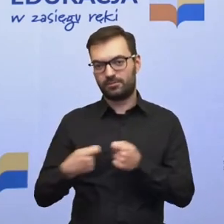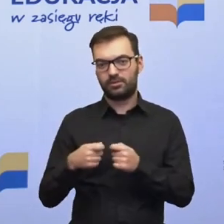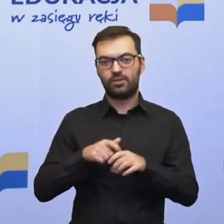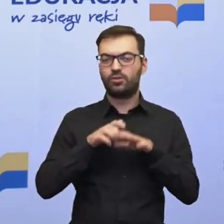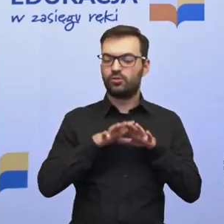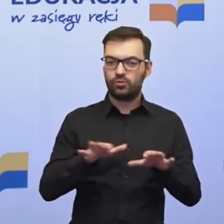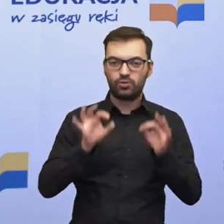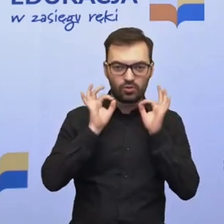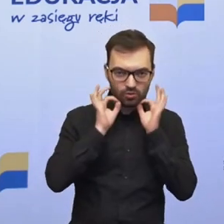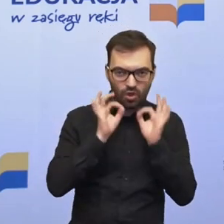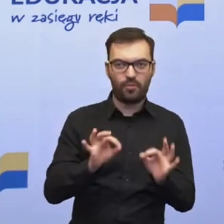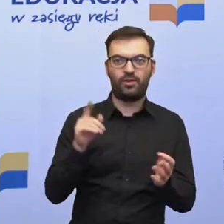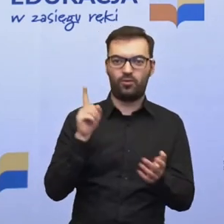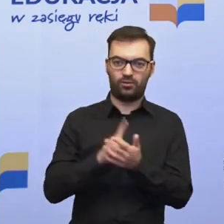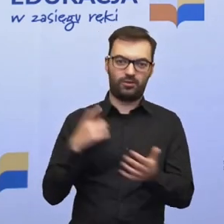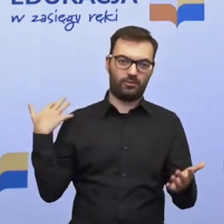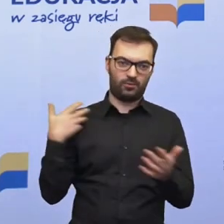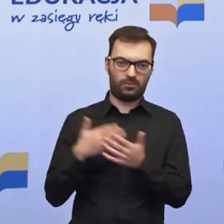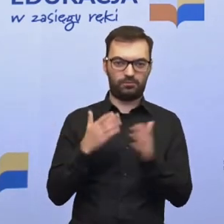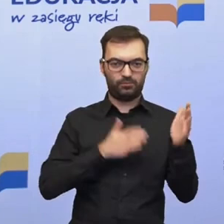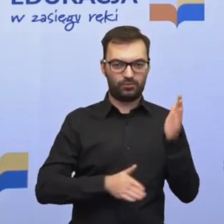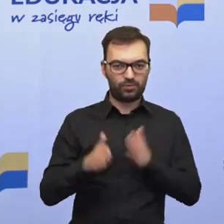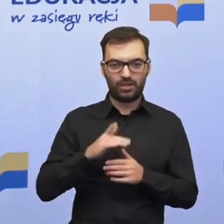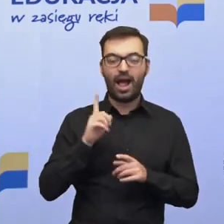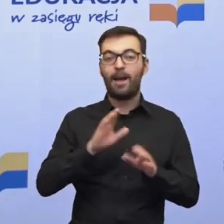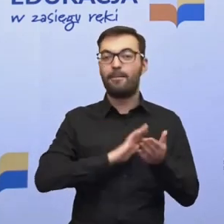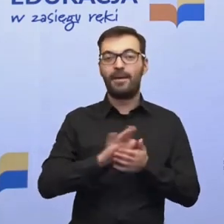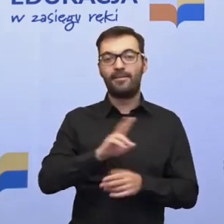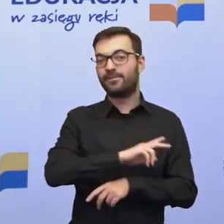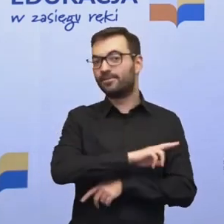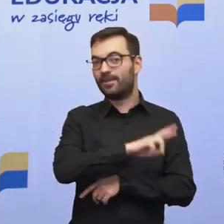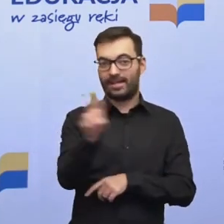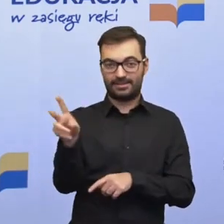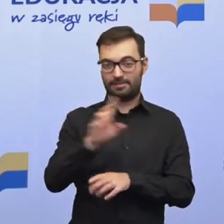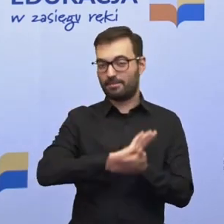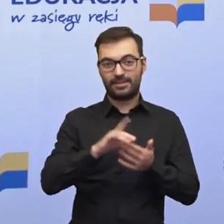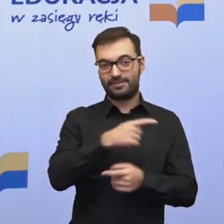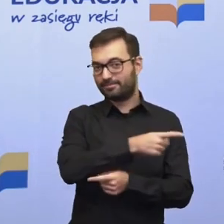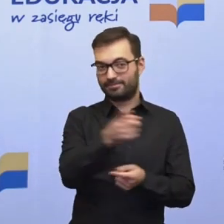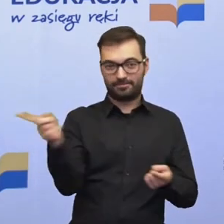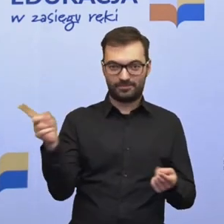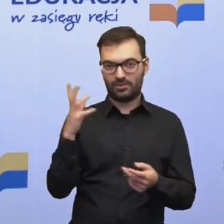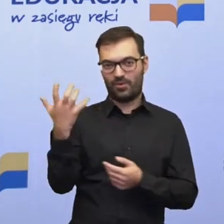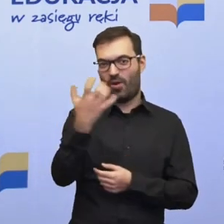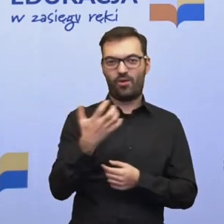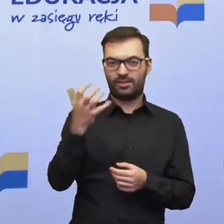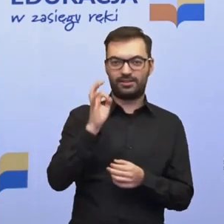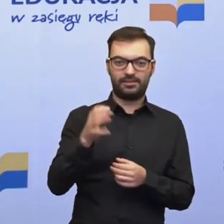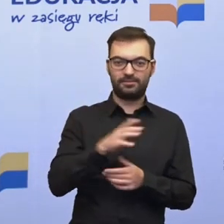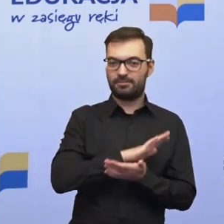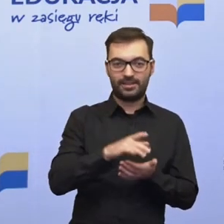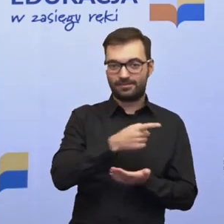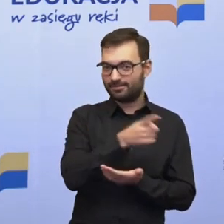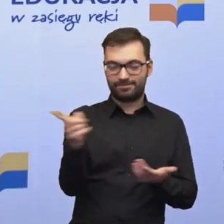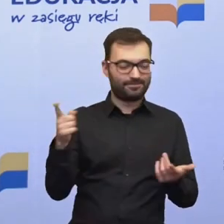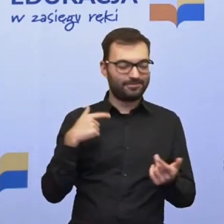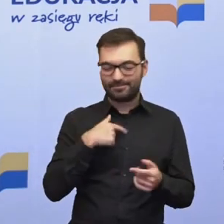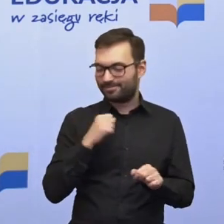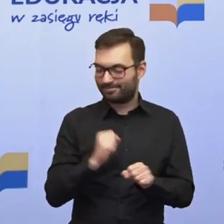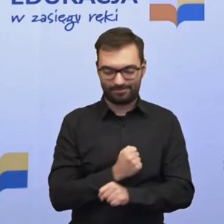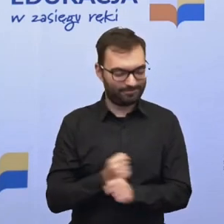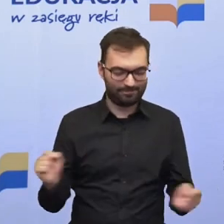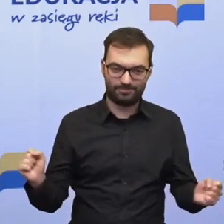dobrych rzeczy udało nam się przygotować, ale bez Państwa, którzy jesteście tutaj po tej drugiej stronie monitora nic się nie uda.